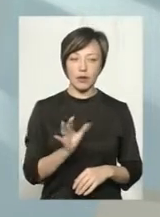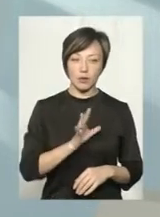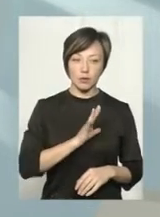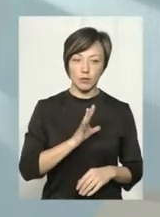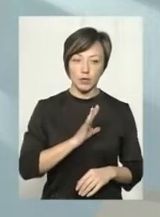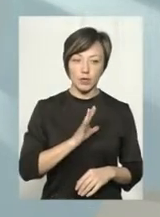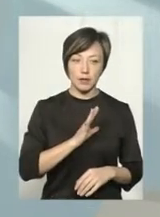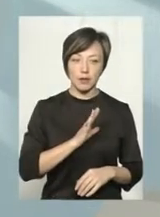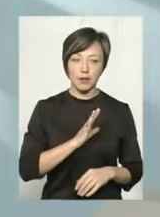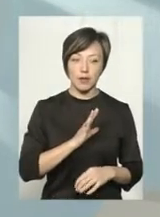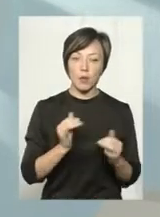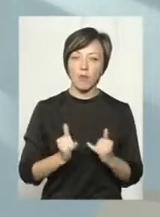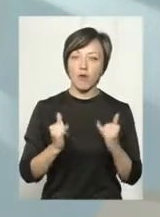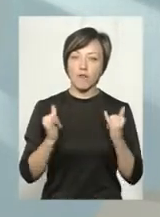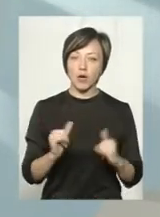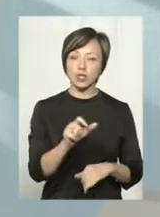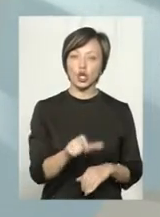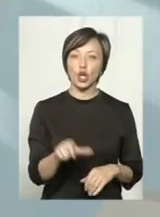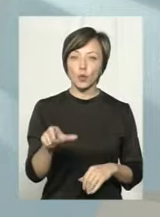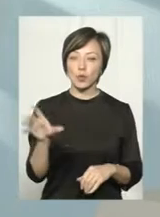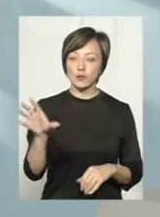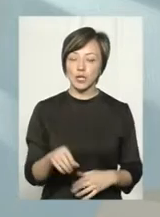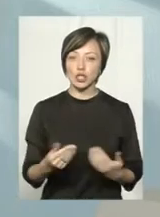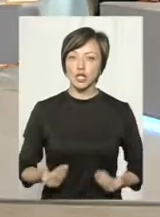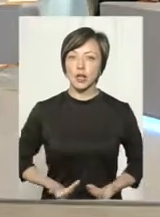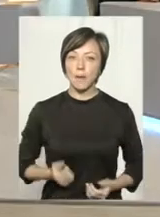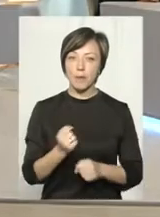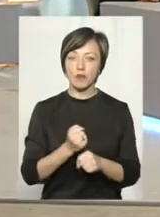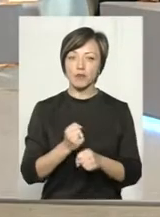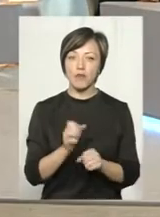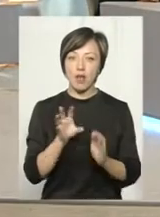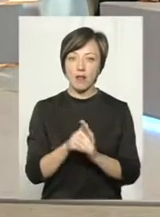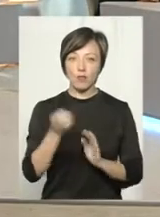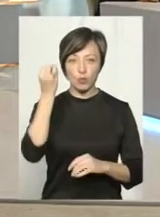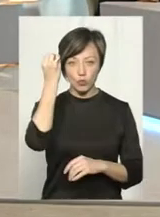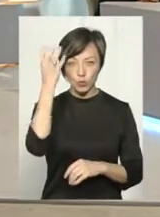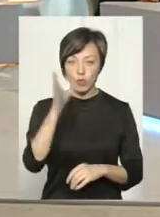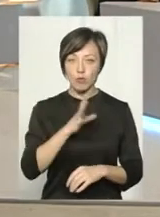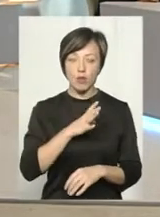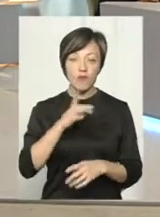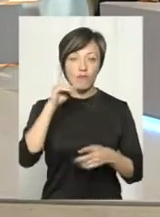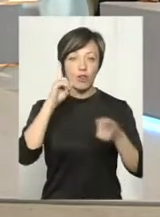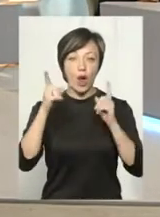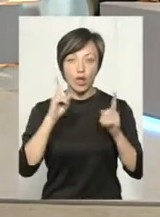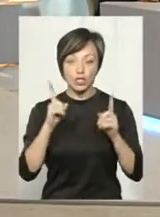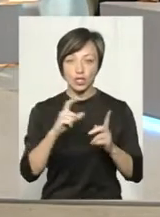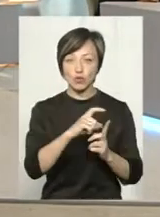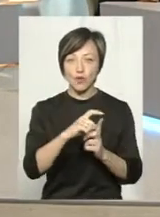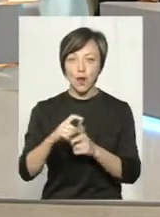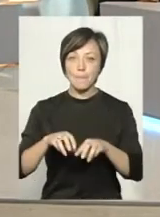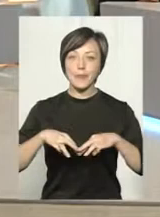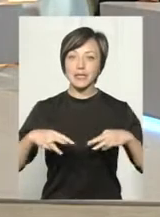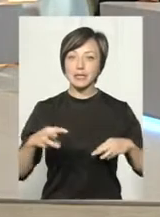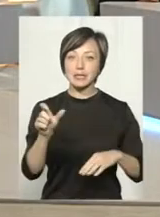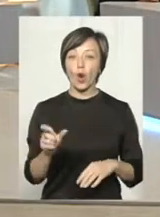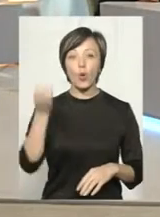досить поважні люди, які все життя пропрацювали в культурі, ми були вражені словами міністра